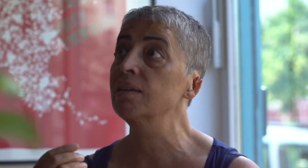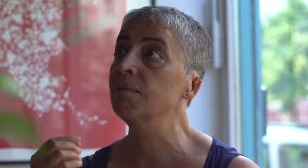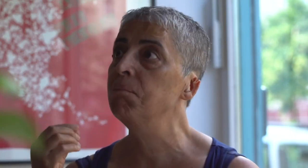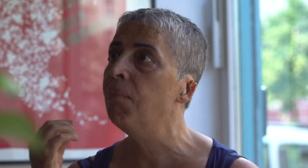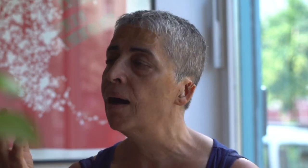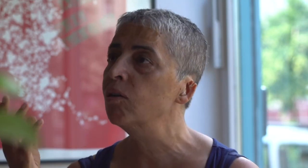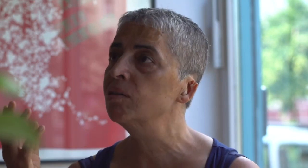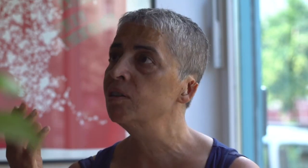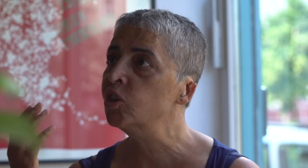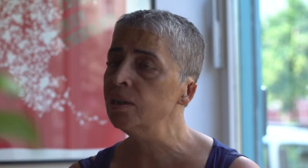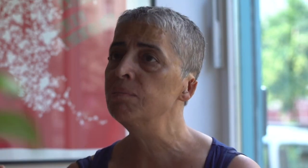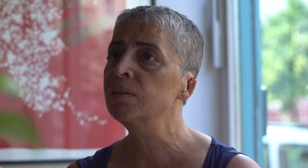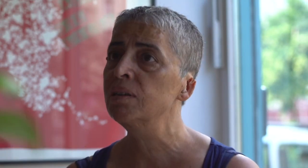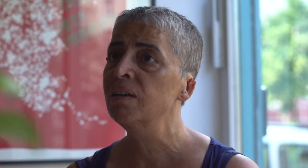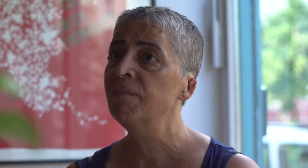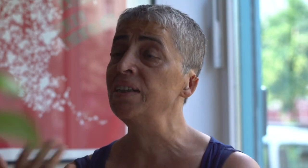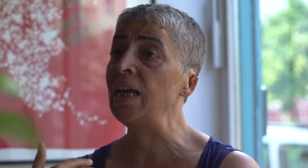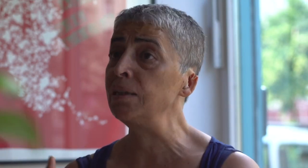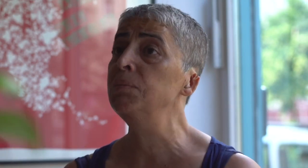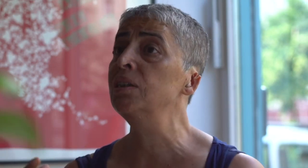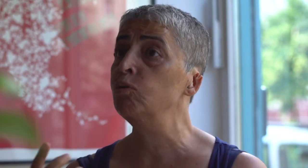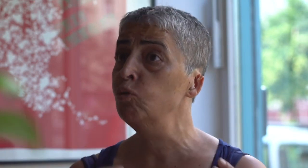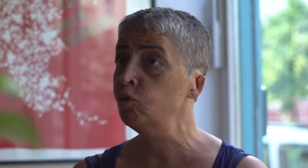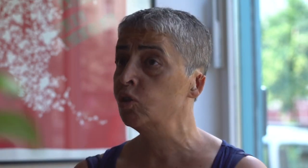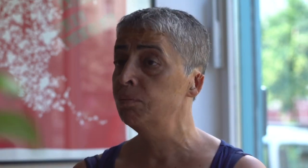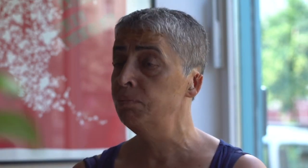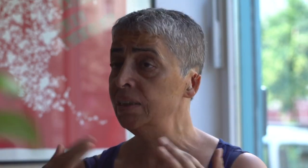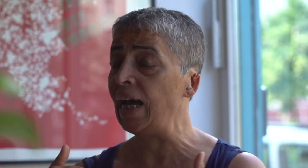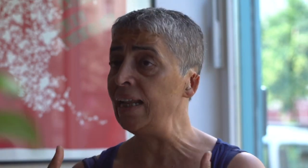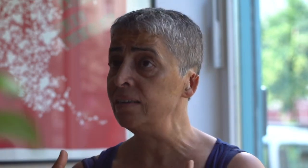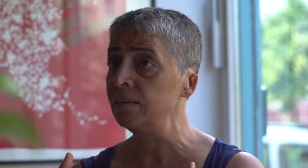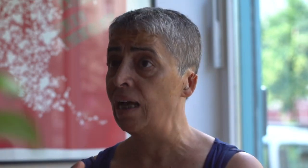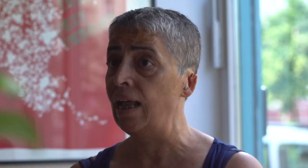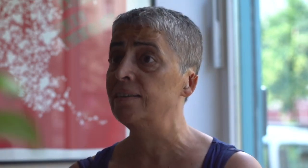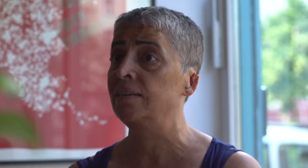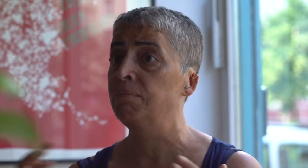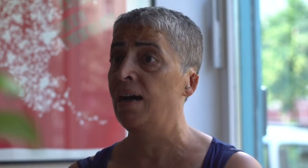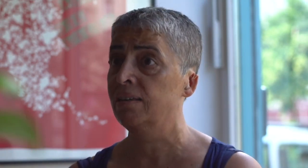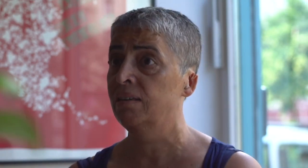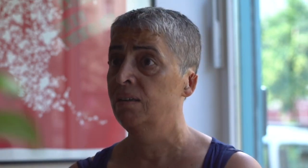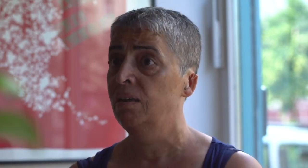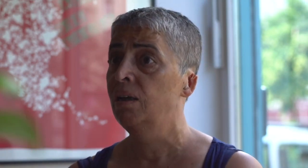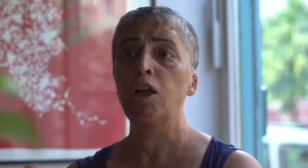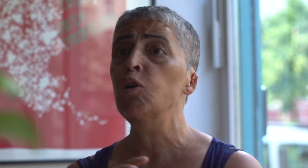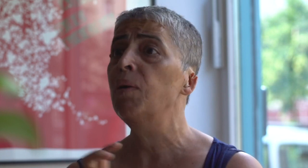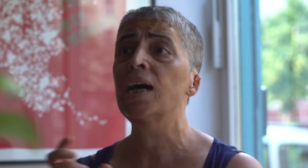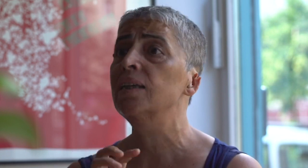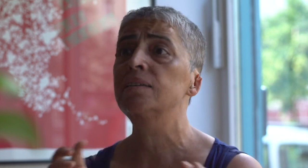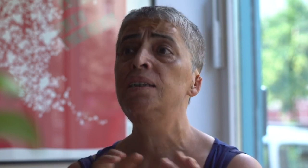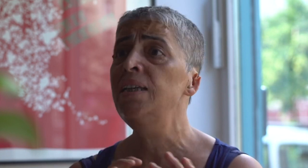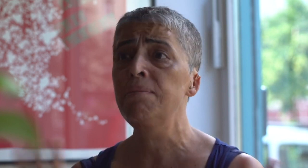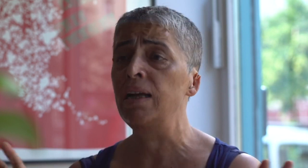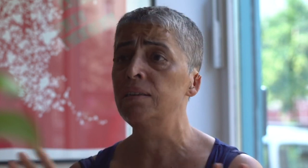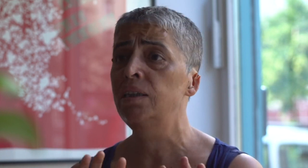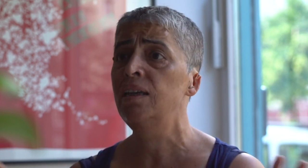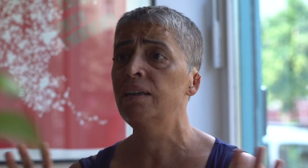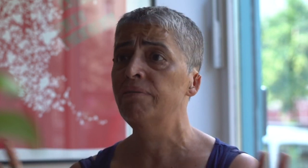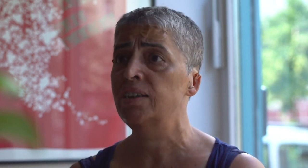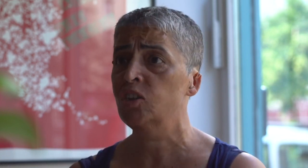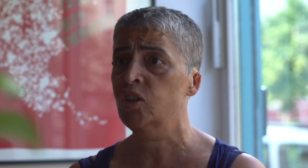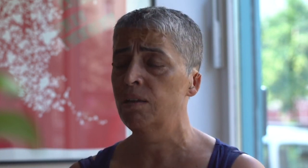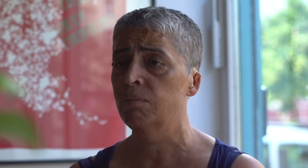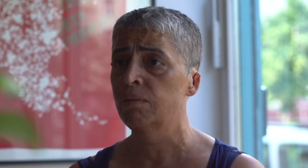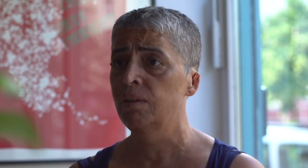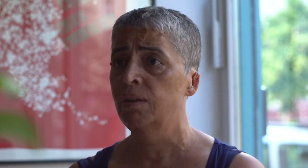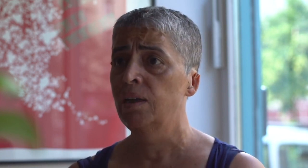als du, und dann sage ich, mein Gott, das stimmt. Was hat mit uns Migranten alles gemacht? Darüber hat niemand nie